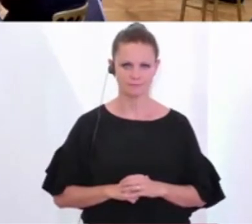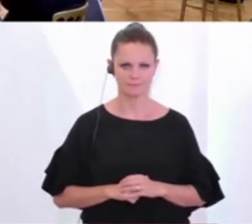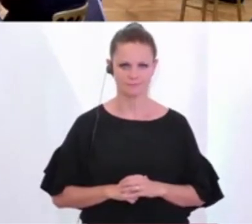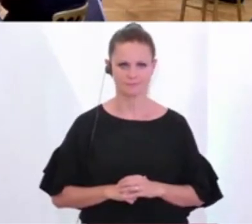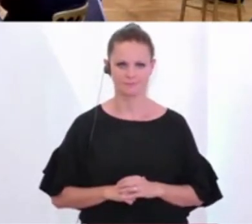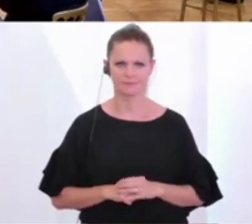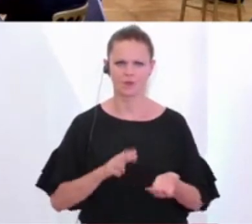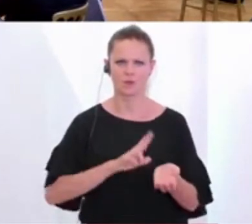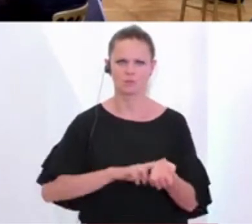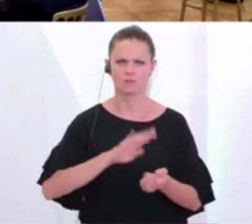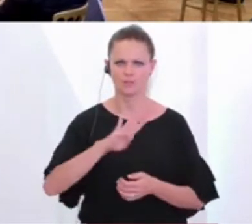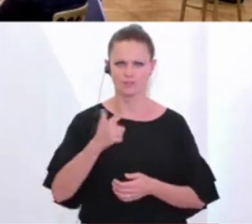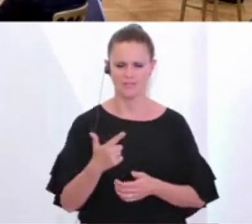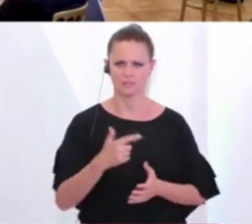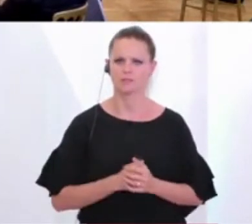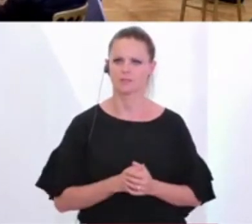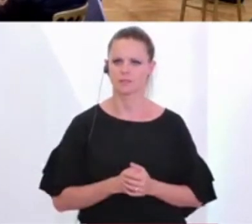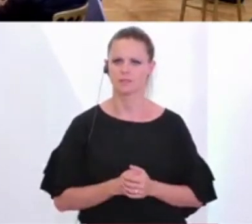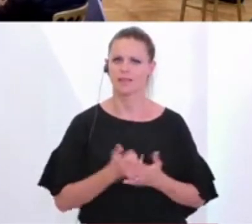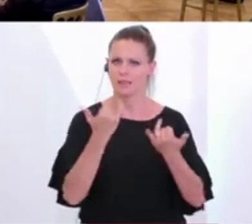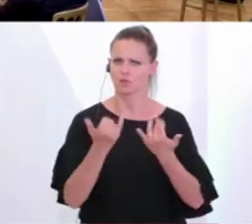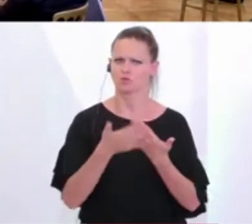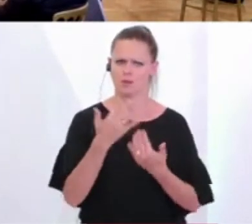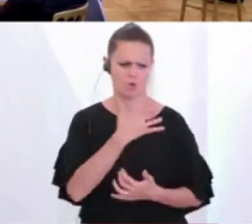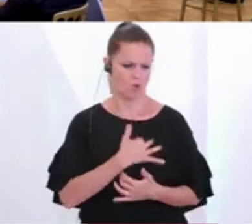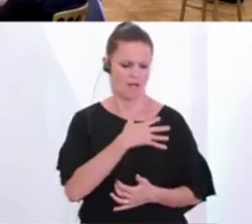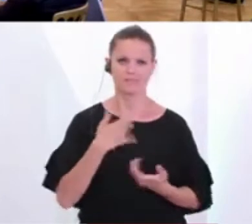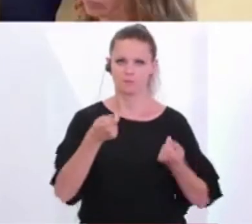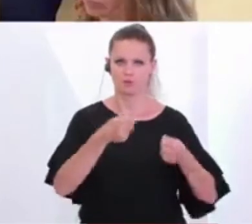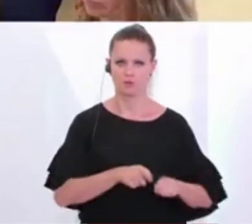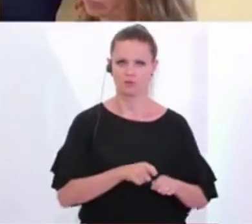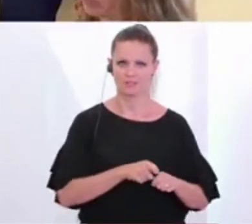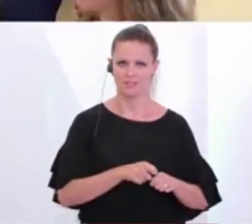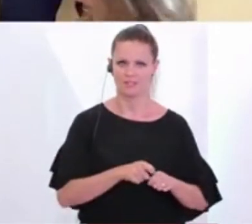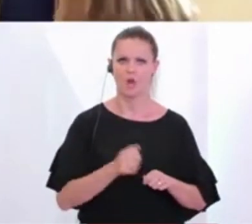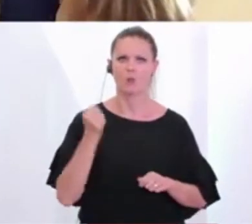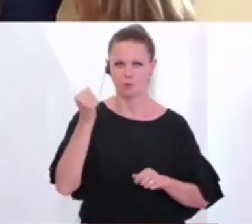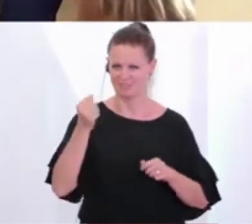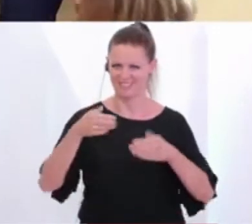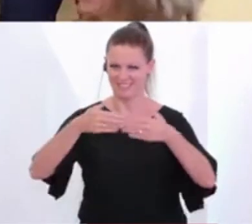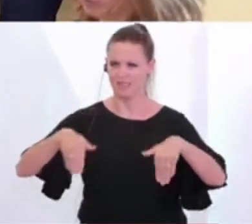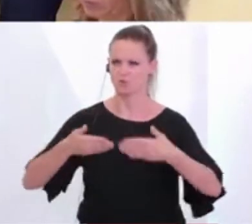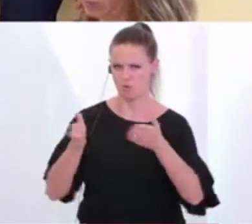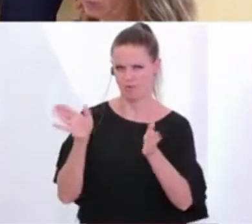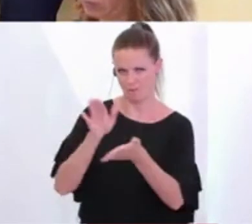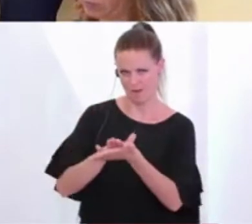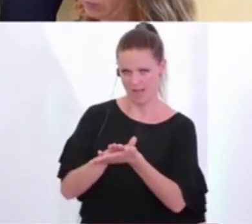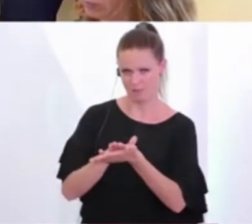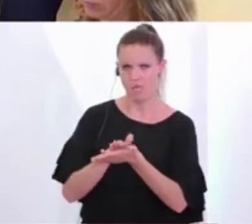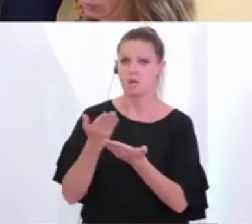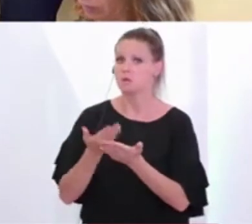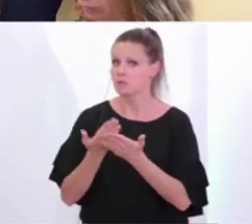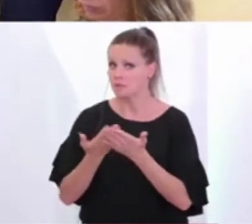Buchmüller, Puls24. Jetzt hat zum Beispiel Kroatien beschlossen, die Grenze zu Bosnien weiter offen zu lassen. Das heißt,